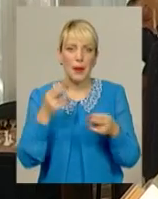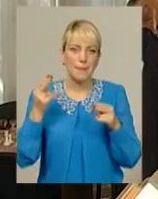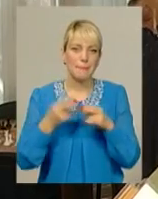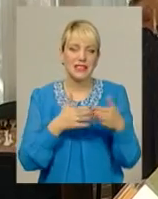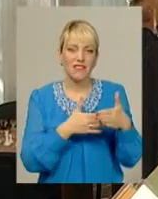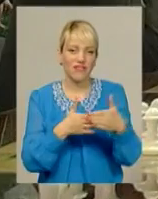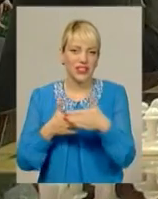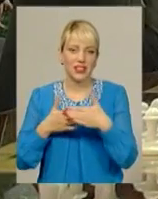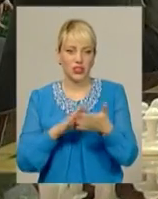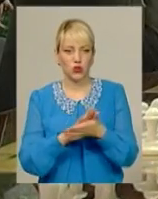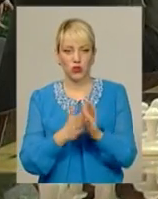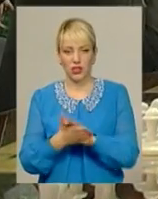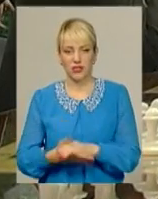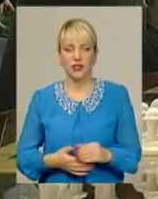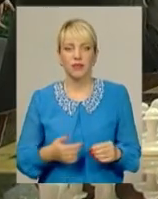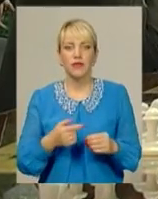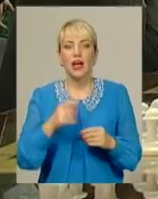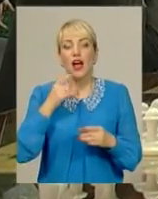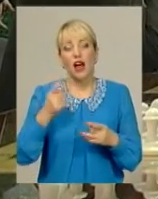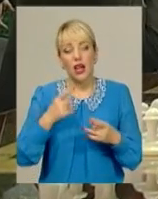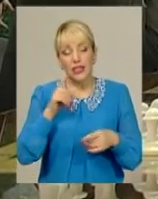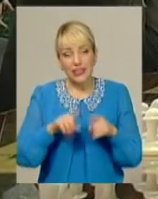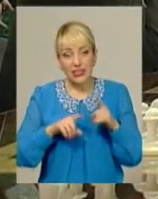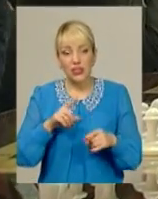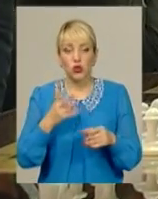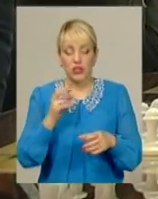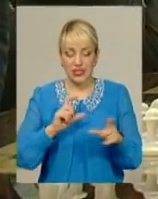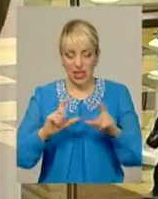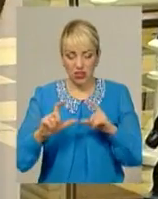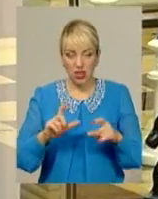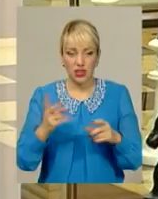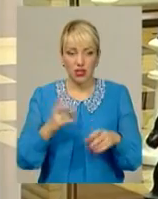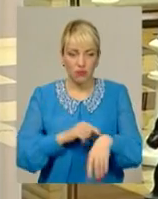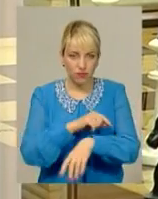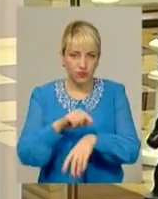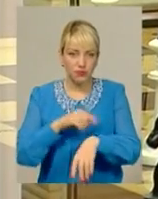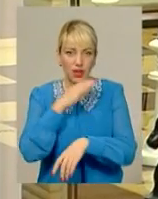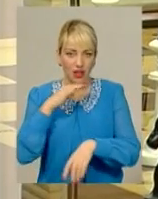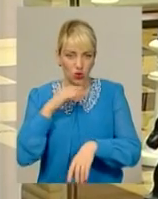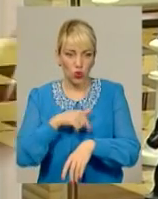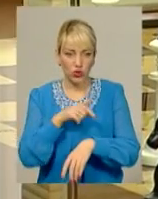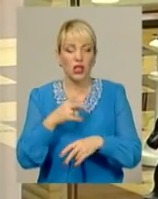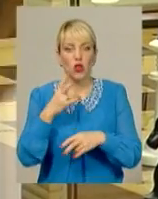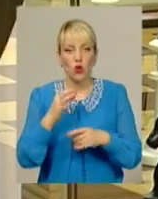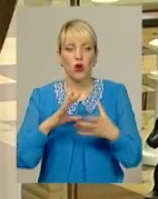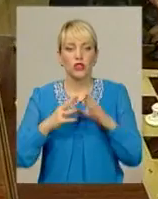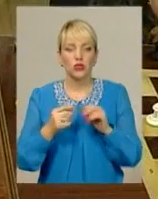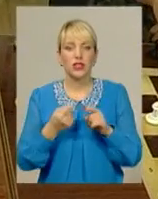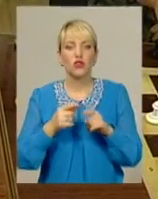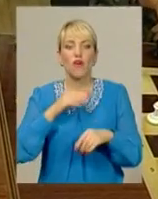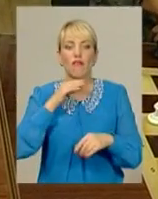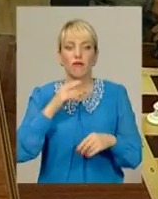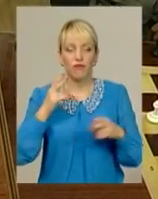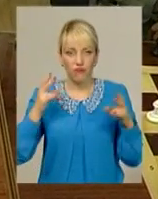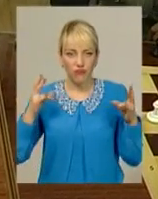якийсь вихід. Шахісти розповіли, іноді за гральною дошкою доведеться провести не одну годину. Та результат, кажуть, цього вартий. Утім, на